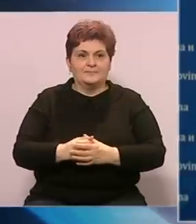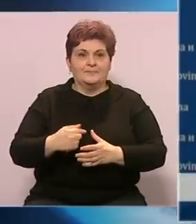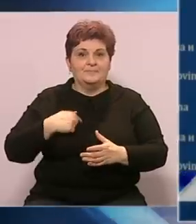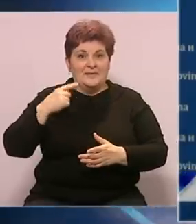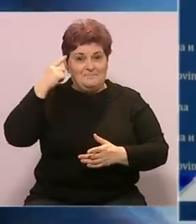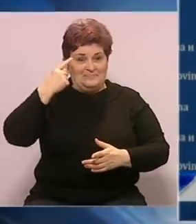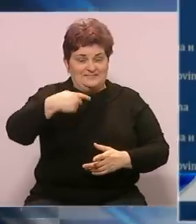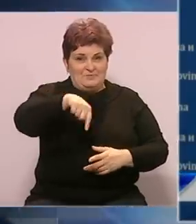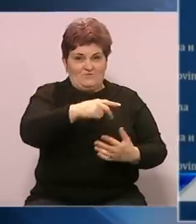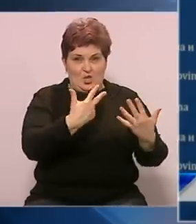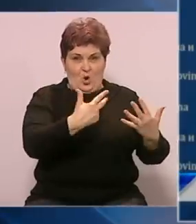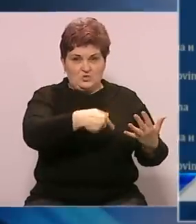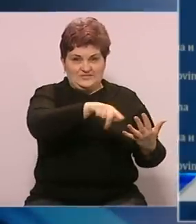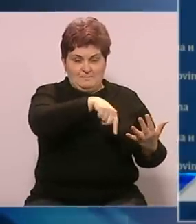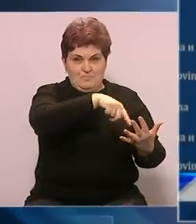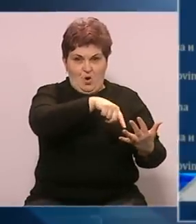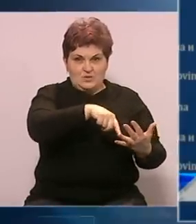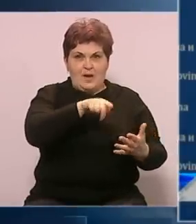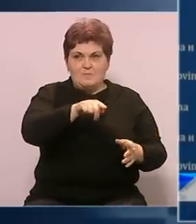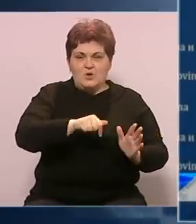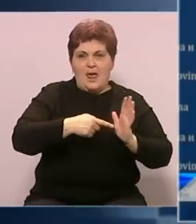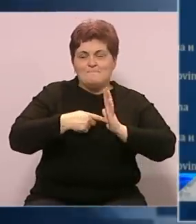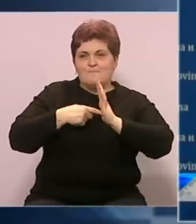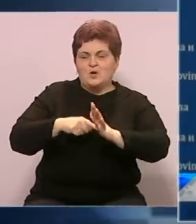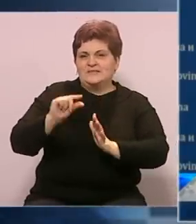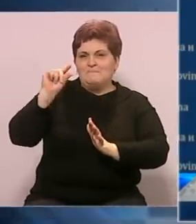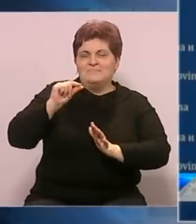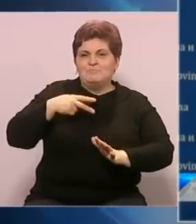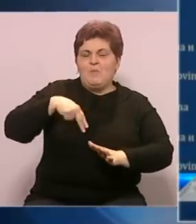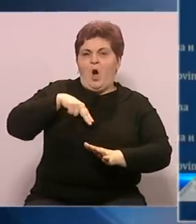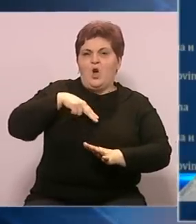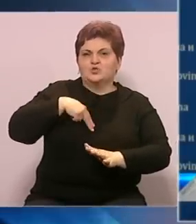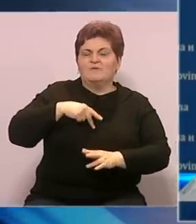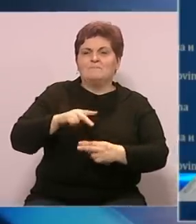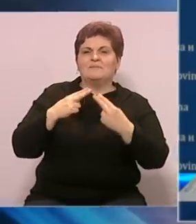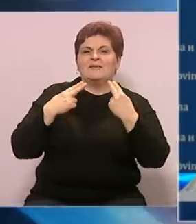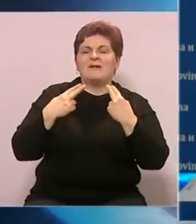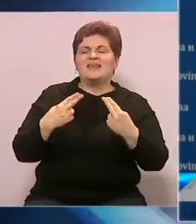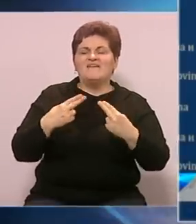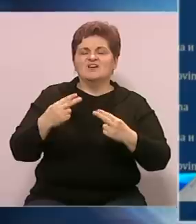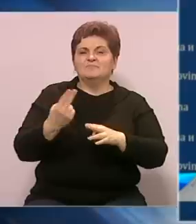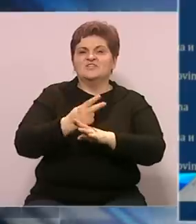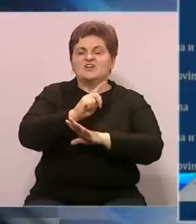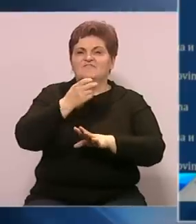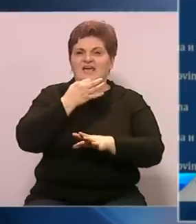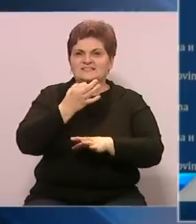bi osmorka konačno moralo pokazati tu vrstu minimuma odgovornosti prema najvažnijim državnim pitanjima. U fazi u